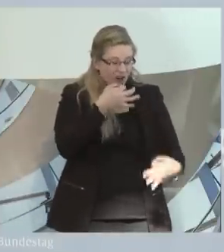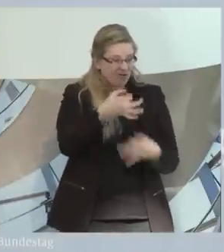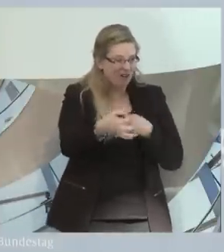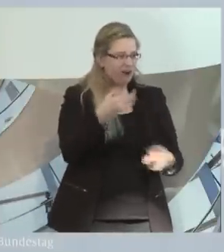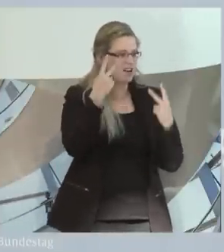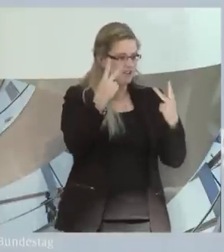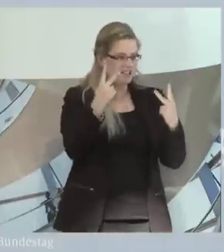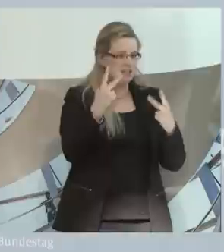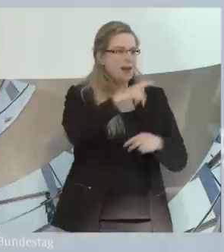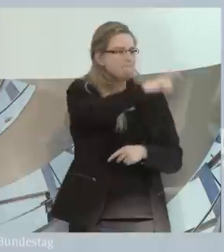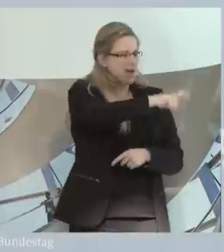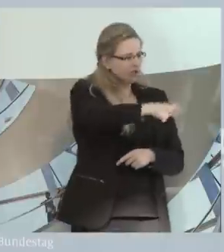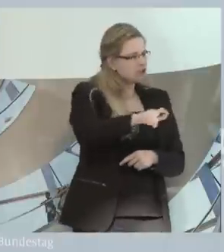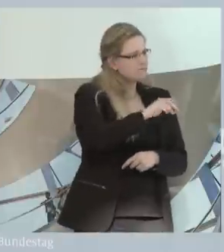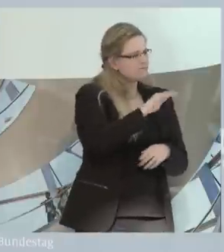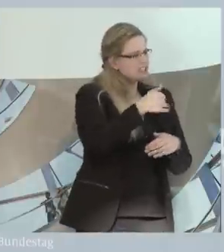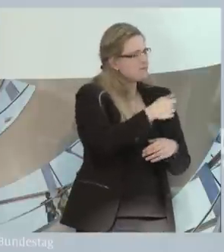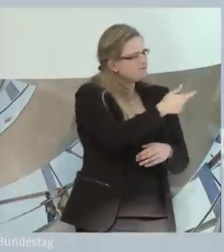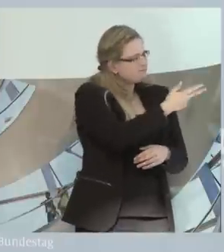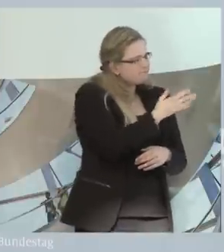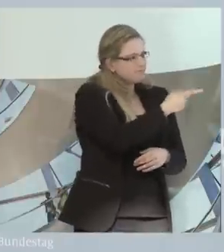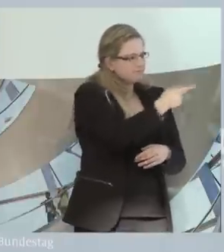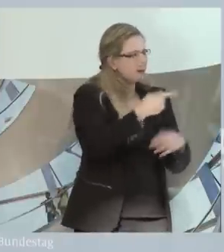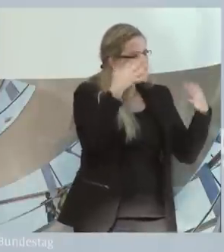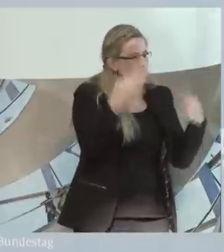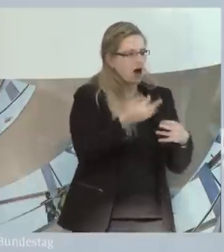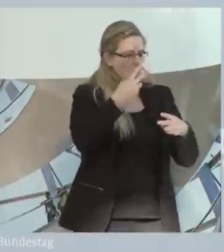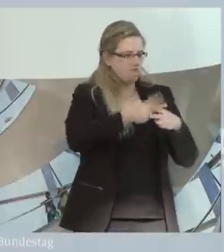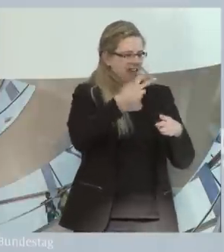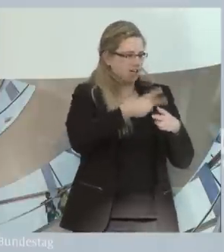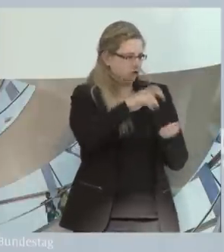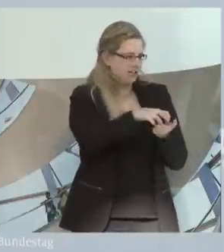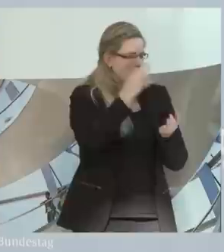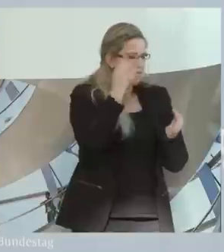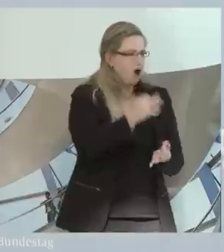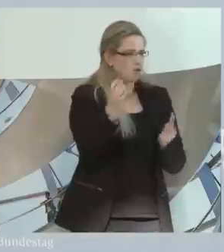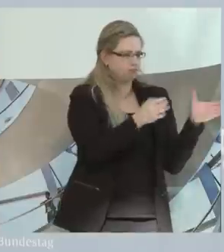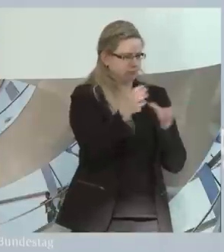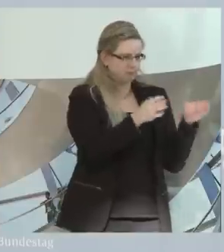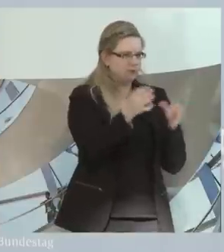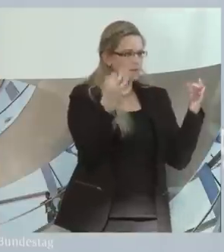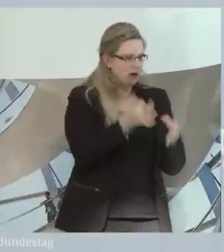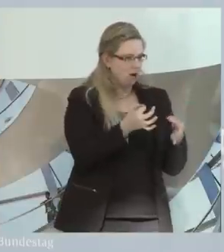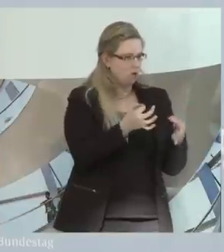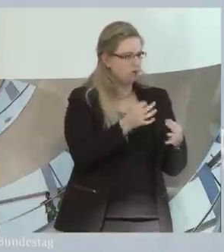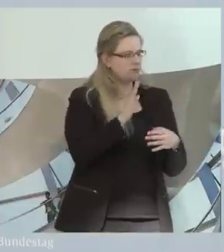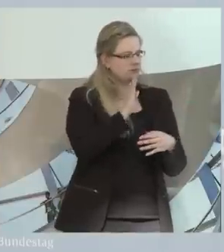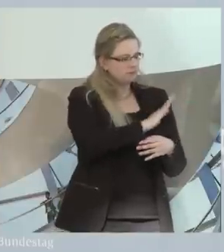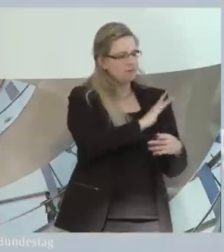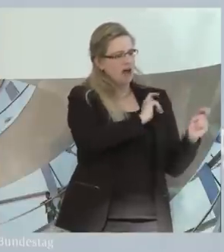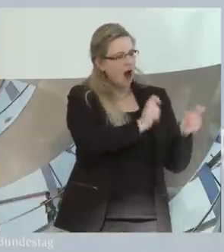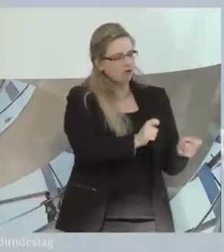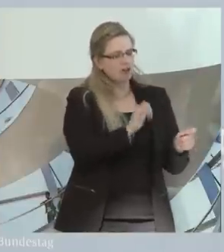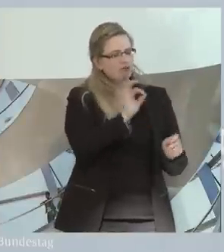sind Werkstätten wichtig, weil sie dort Teilhabe am Arbeitsleben erfahren. Sie haben den Auftrag zu bilden